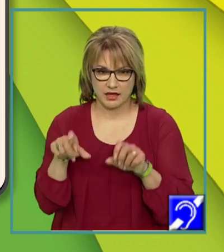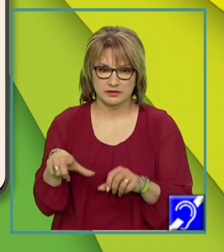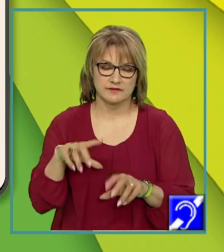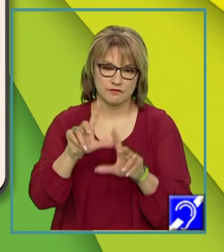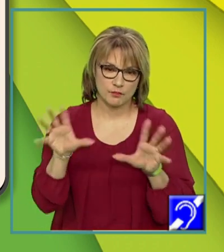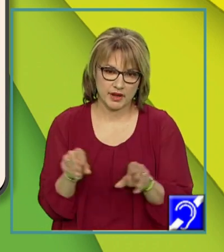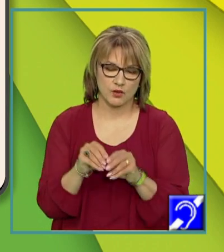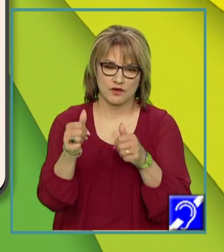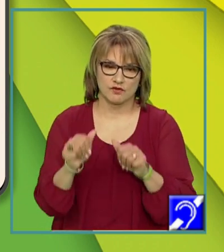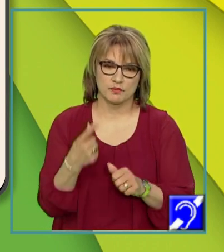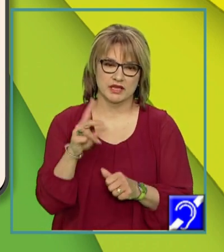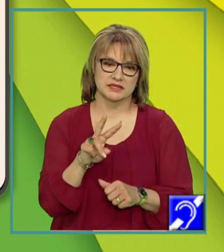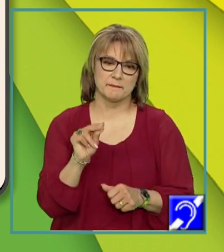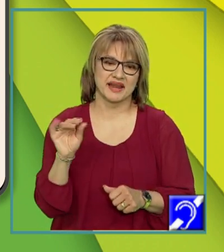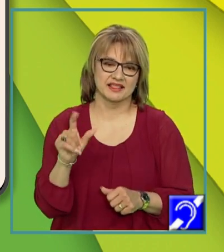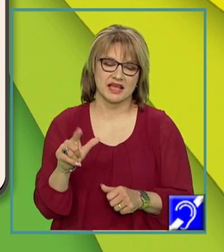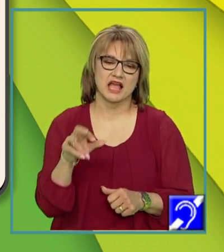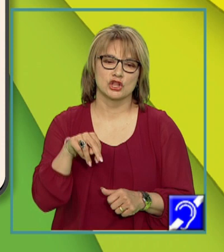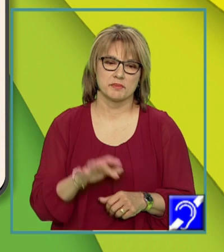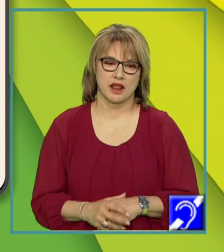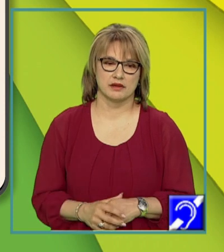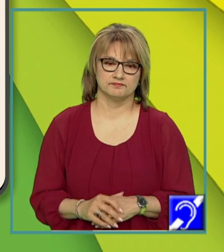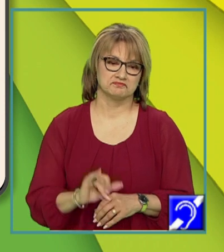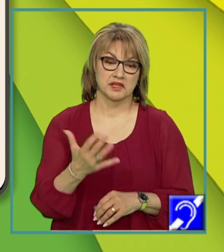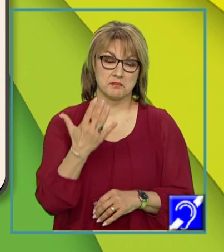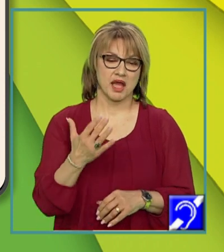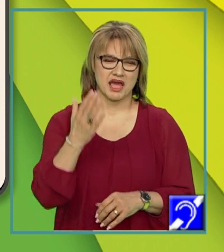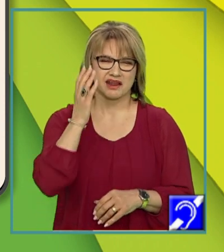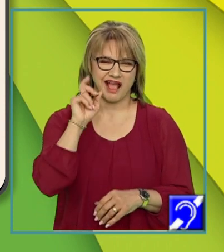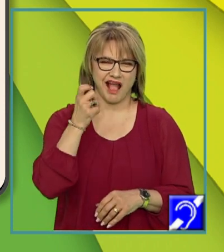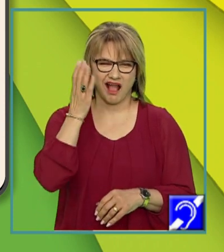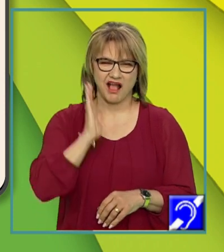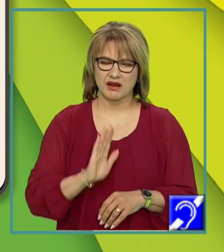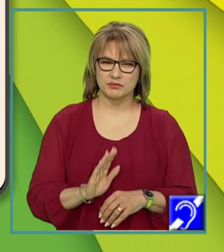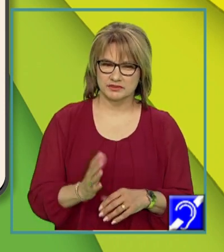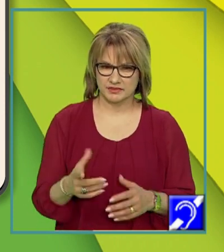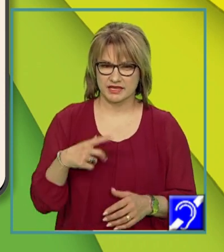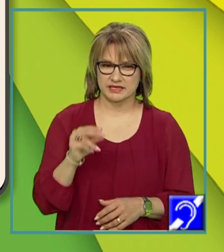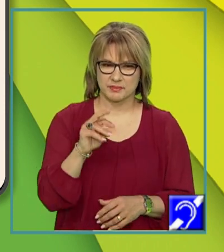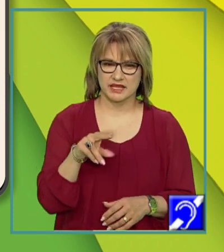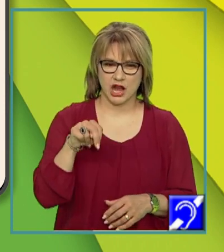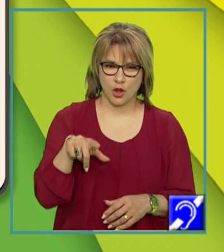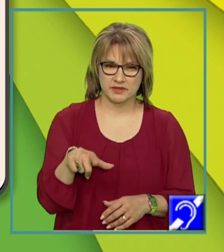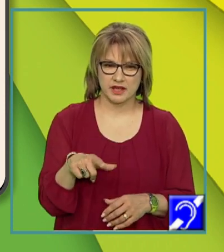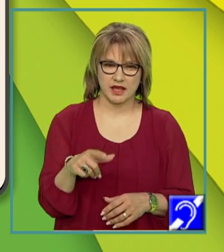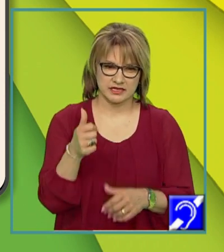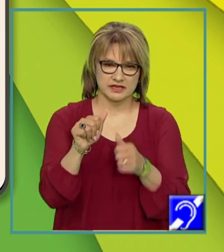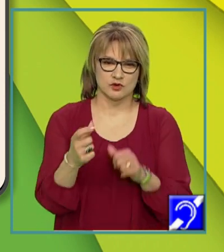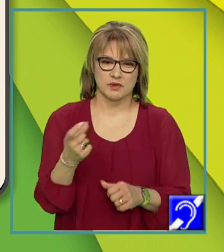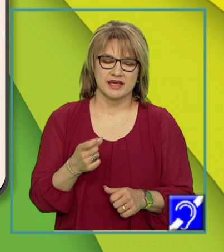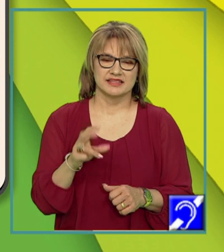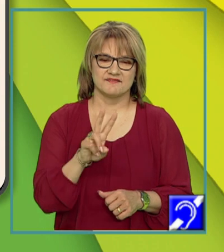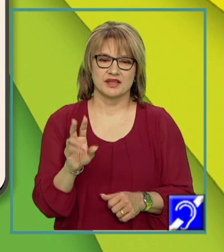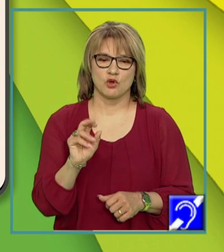formează un predicat nominal. Pare palid, este un predicat nominal format din verbul copulativ a părea și numele